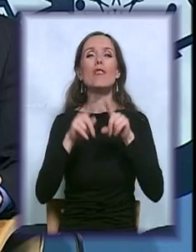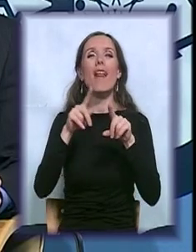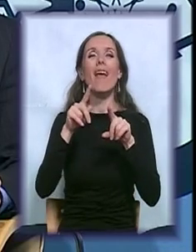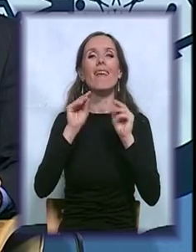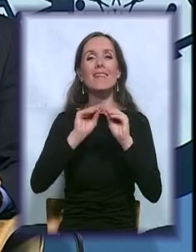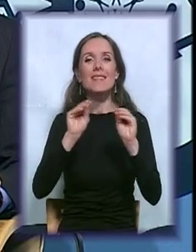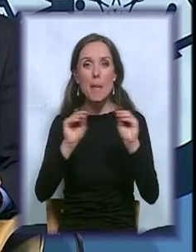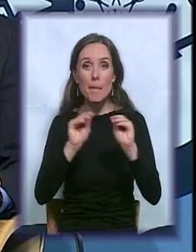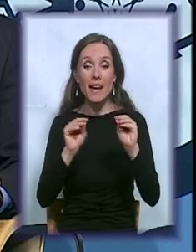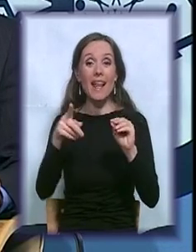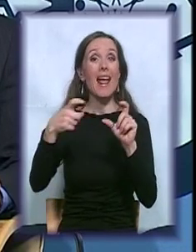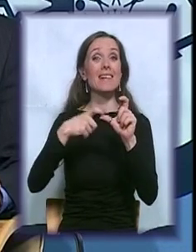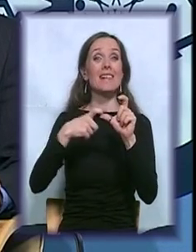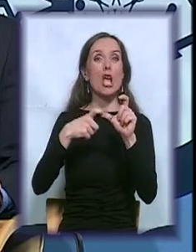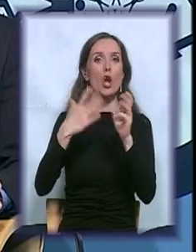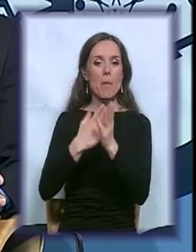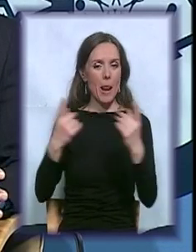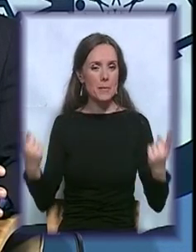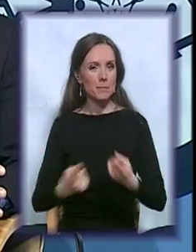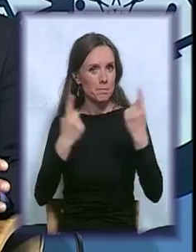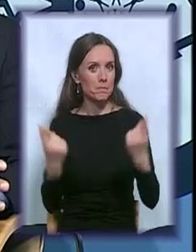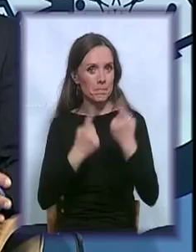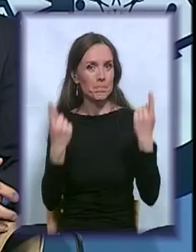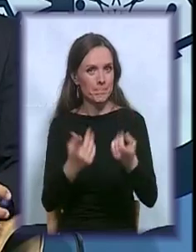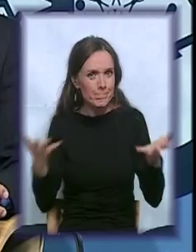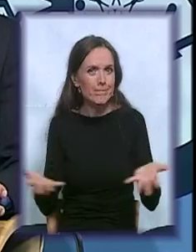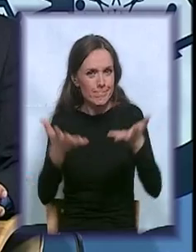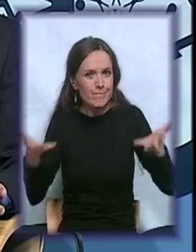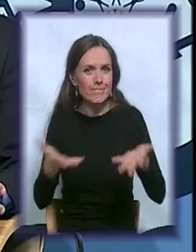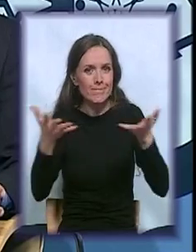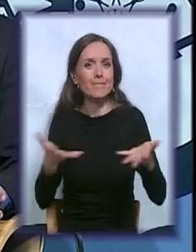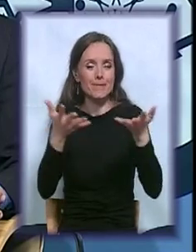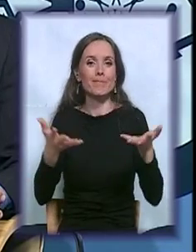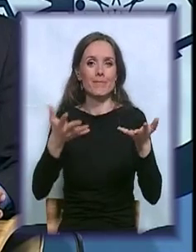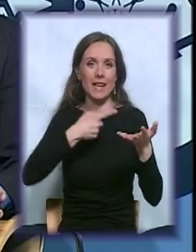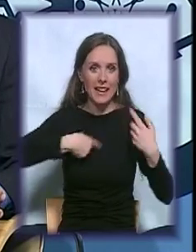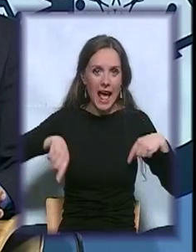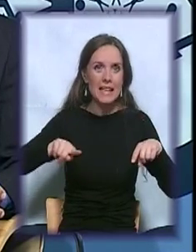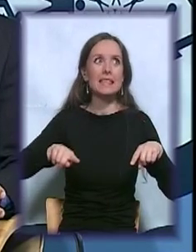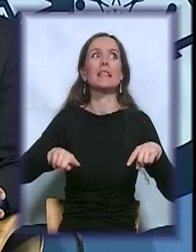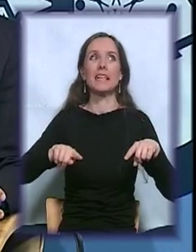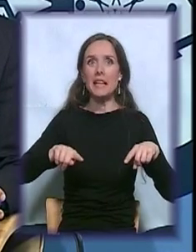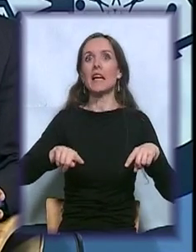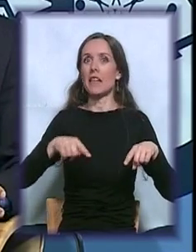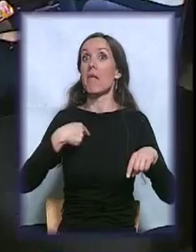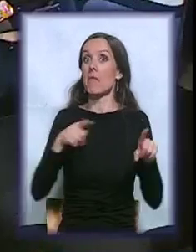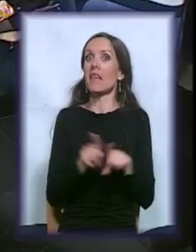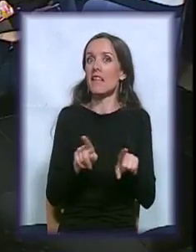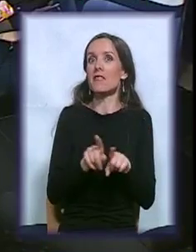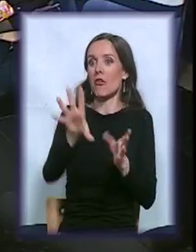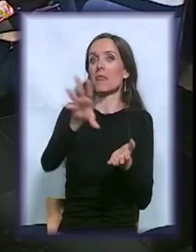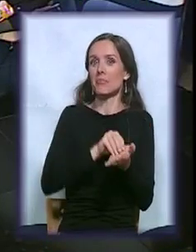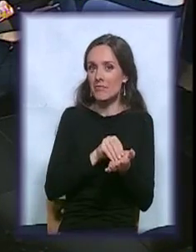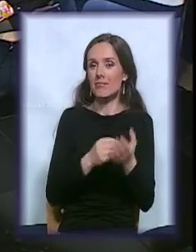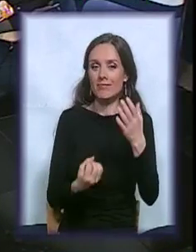snežana je bila inicijator da se pogurala na svijetu, da tako kažem, da i mi slično takvo udruženje